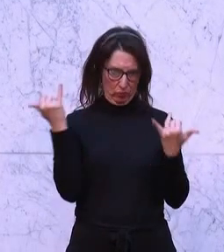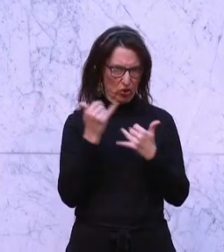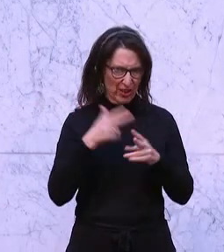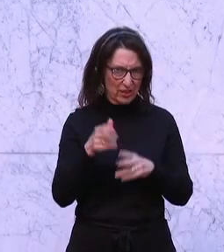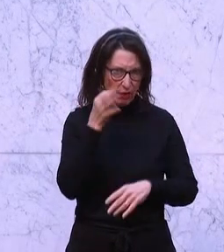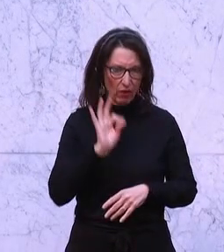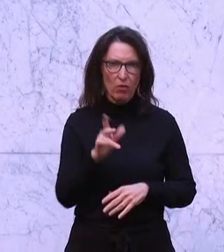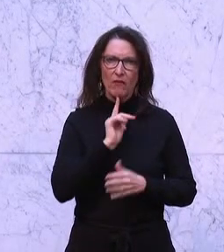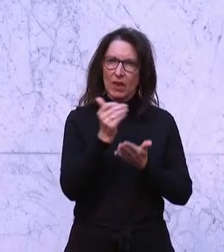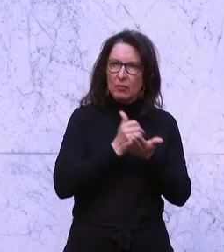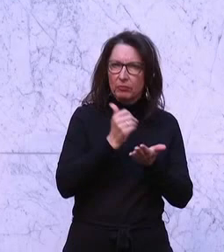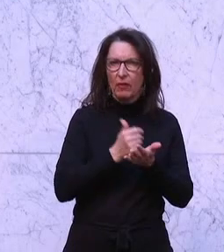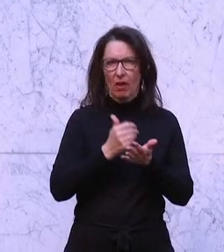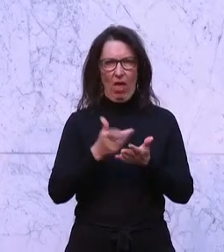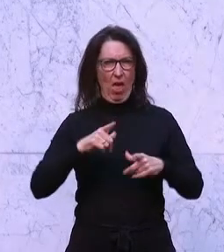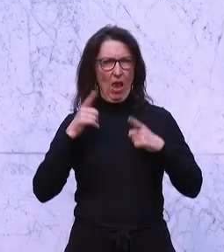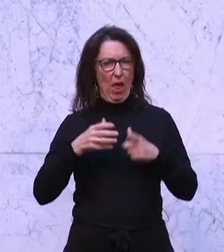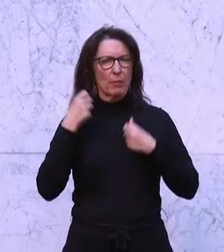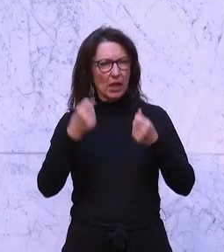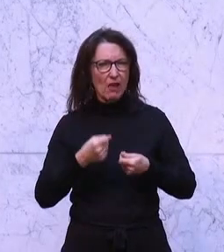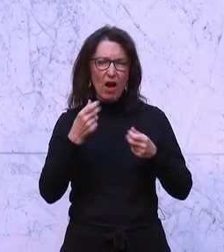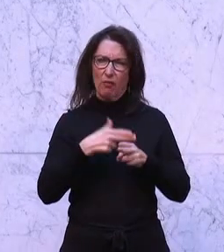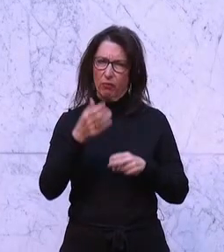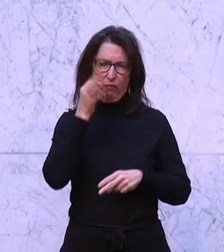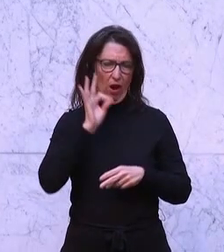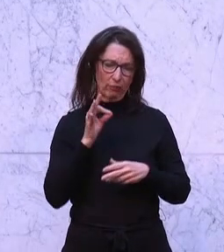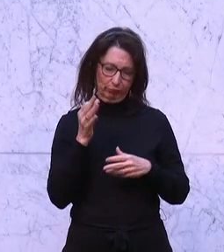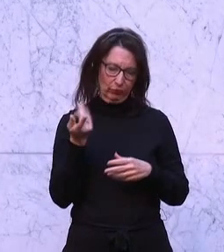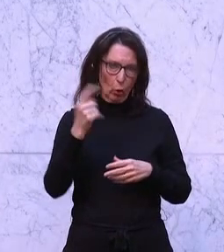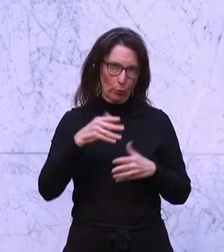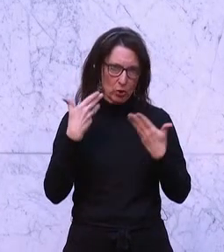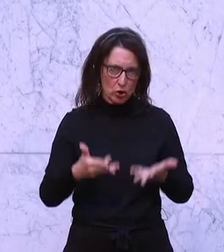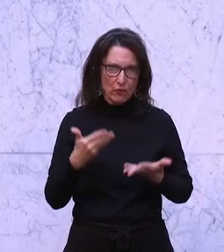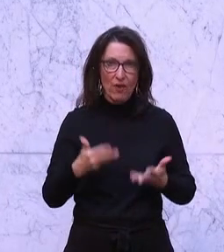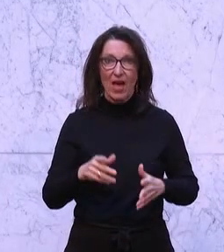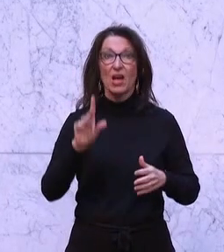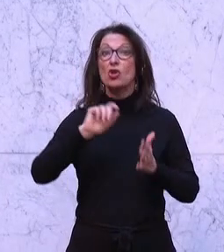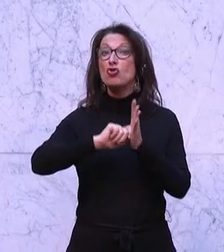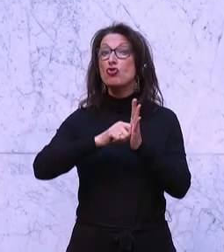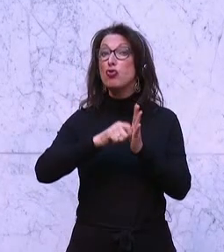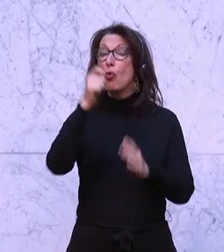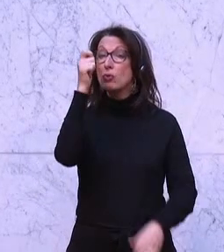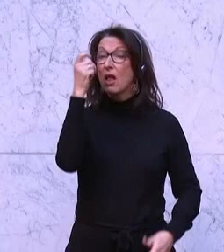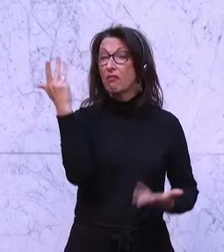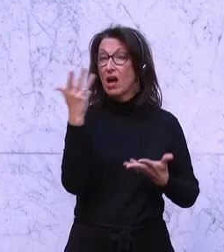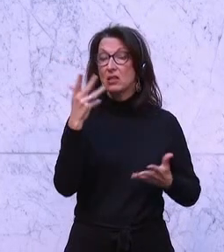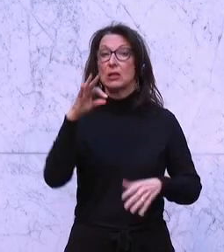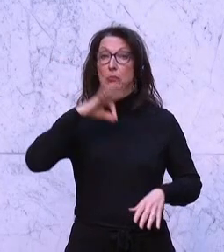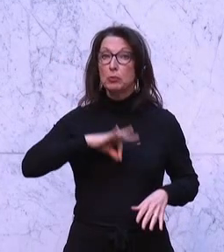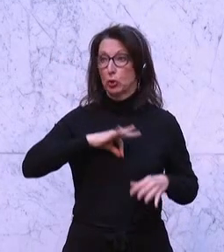Einkommen, Gewalterfahrungen, all das schwächt Frauen. Der Schlüsselfaktor war, ist und bleibt die psychische Gesundheit.